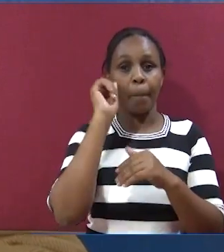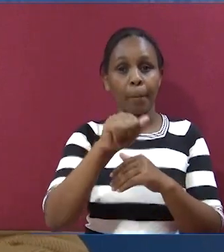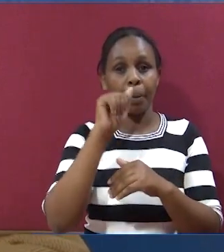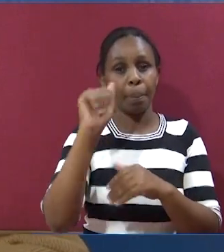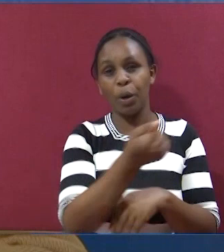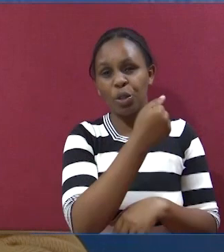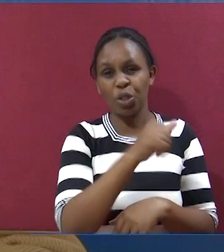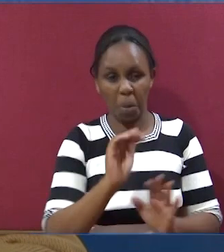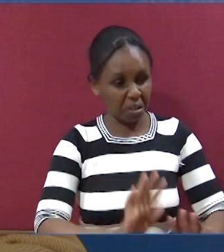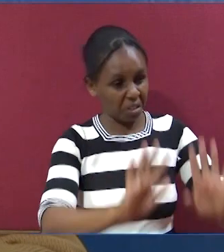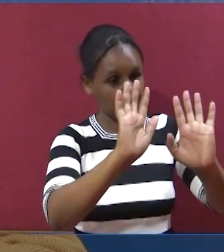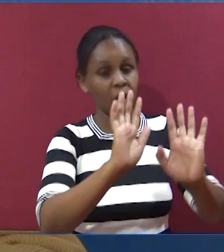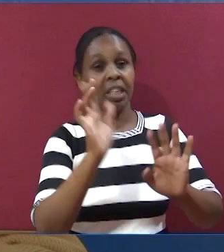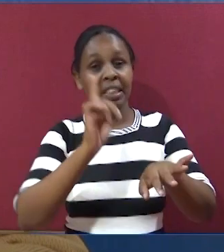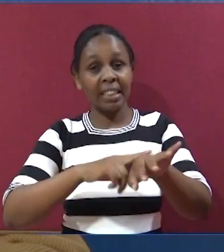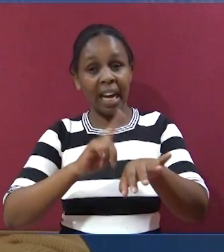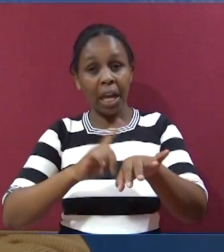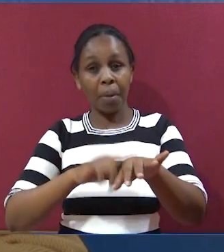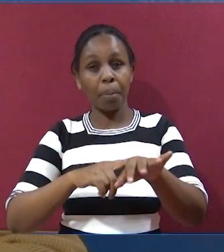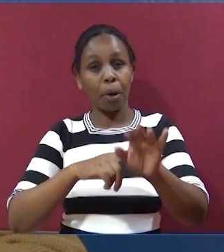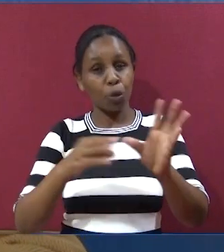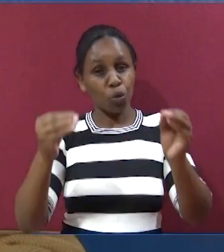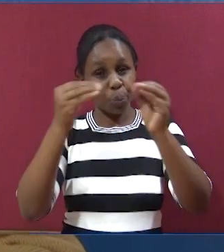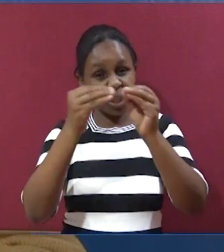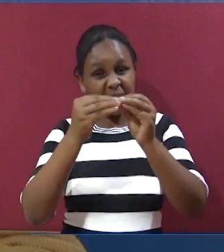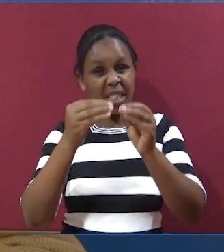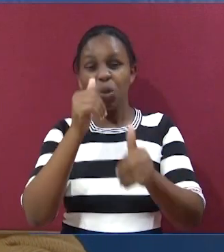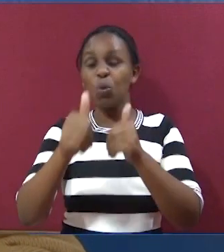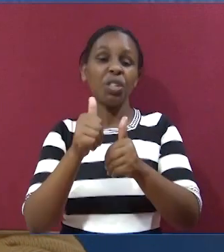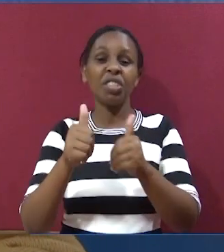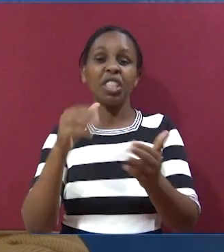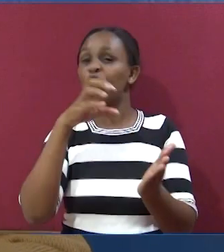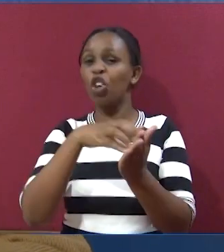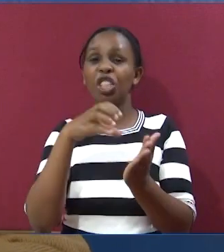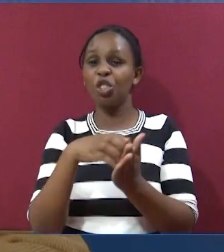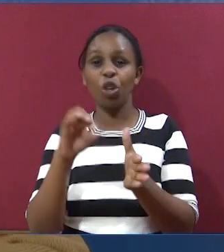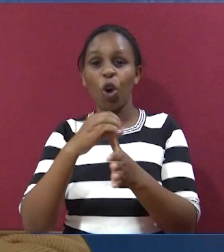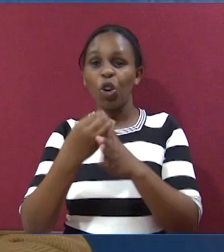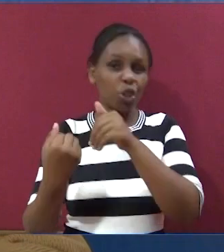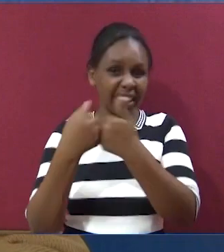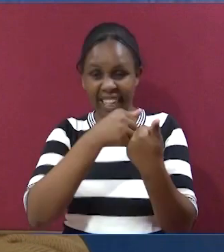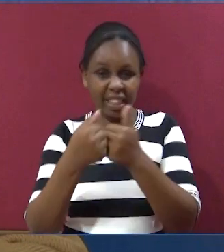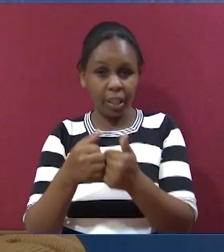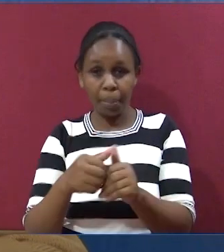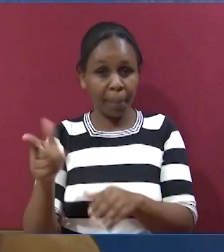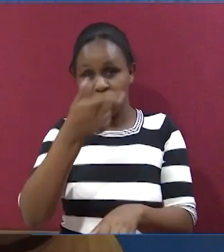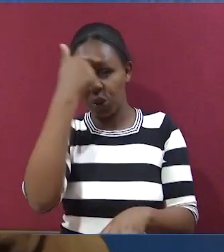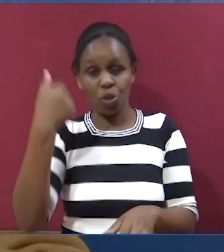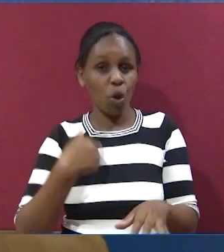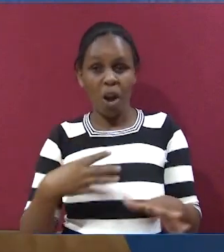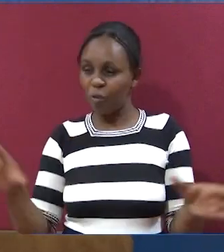mungu awezi ya kakuatilia. Ata kama umeweza kupatana na lipi. Maana